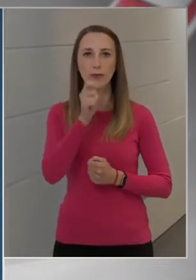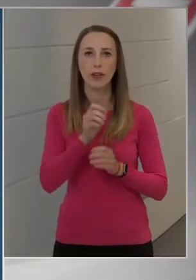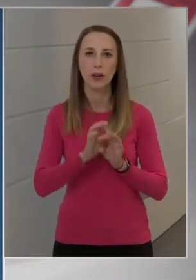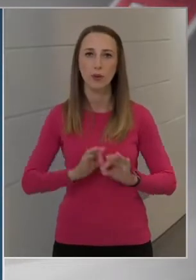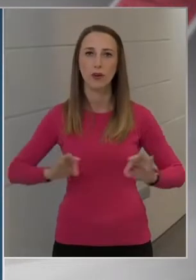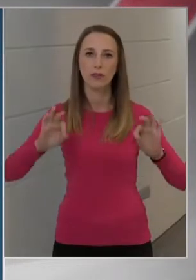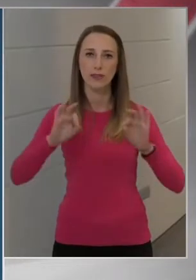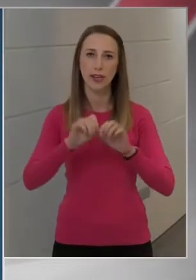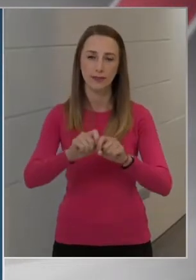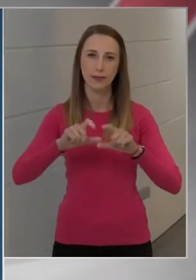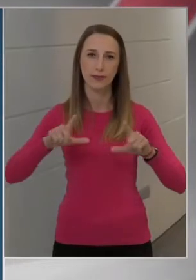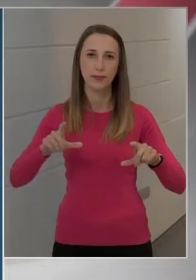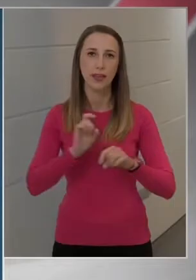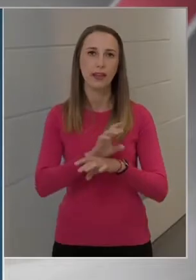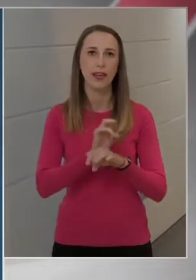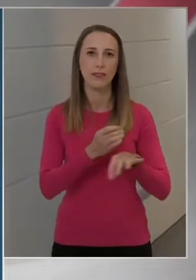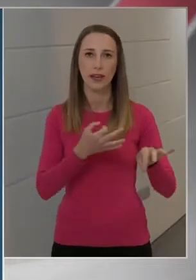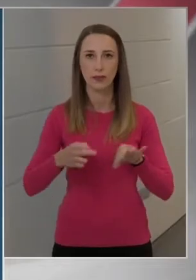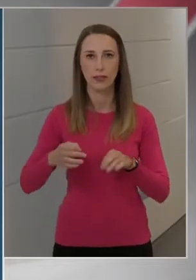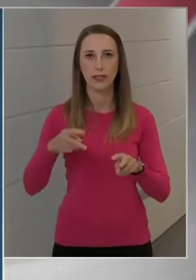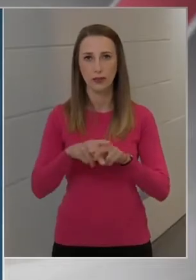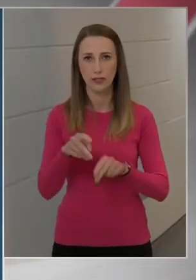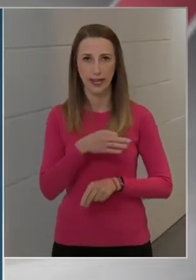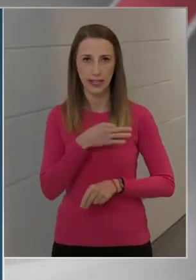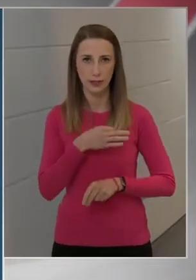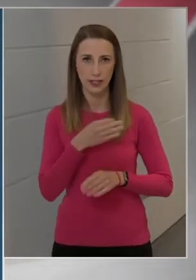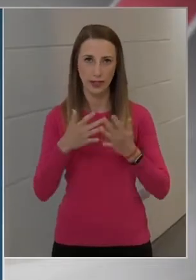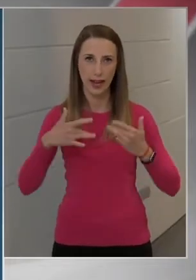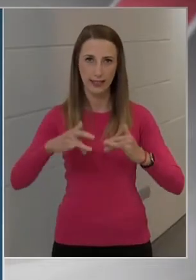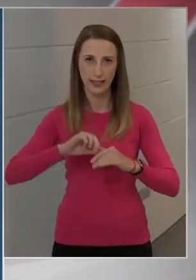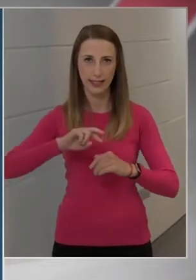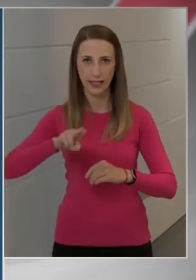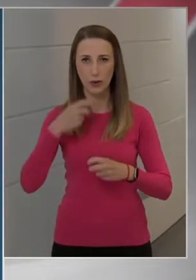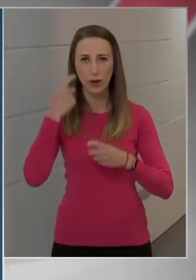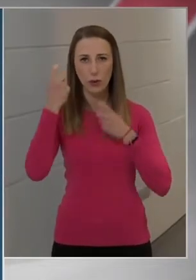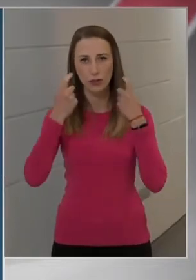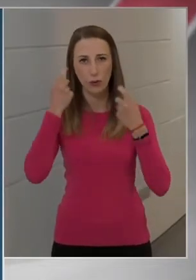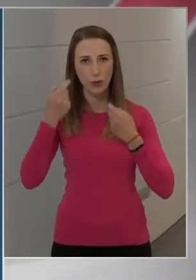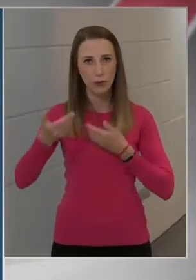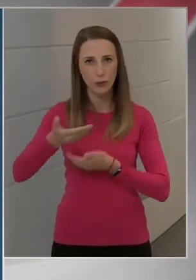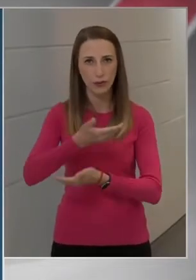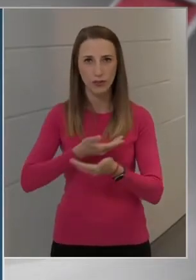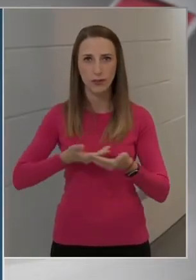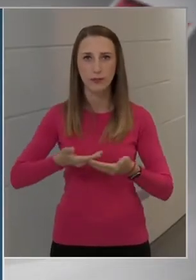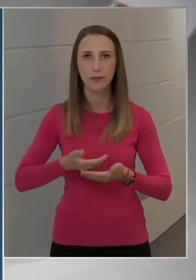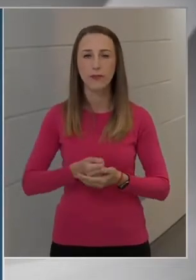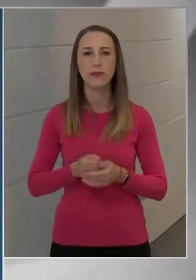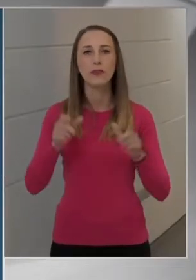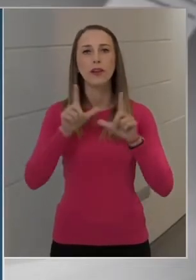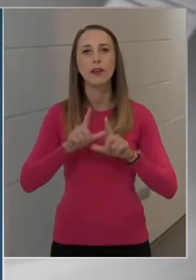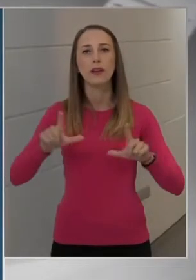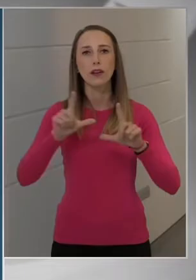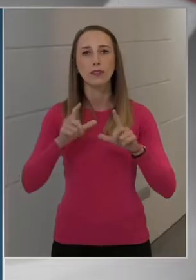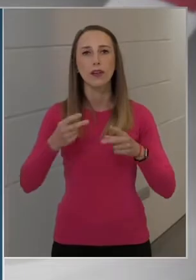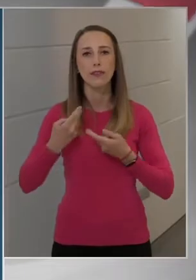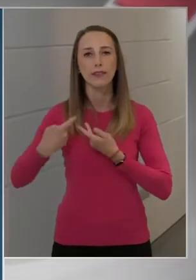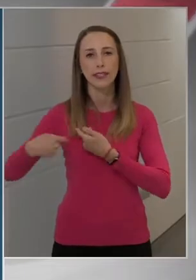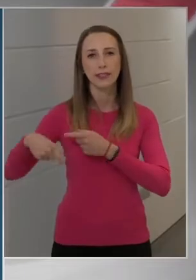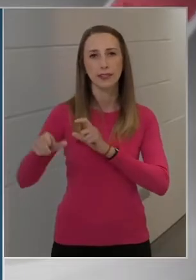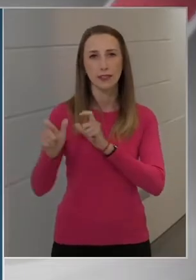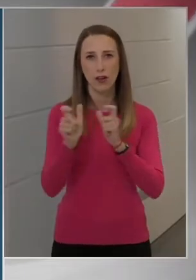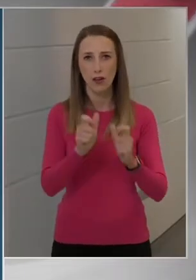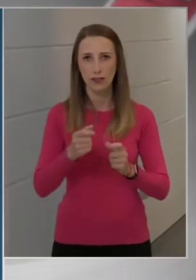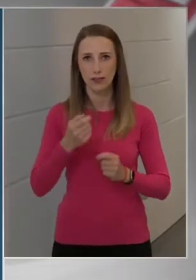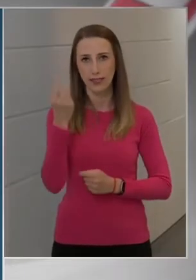járványügyi, közegészségügyi helyzetéről gondolkodunk, hogy lassan visszaérünk ahhoz a